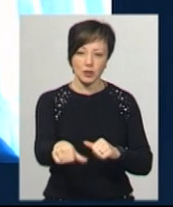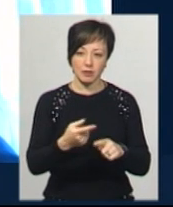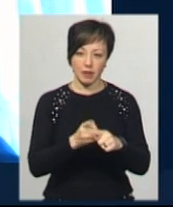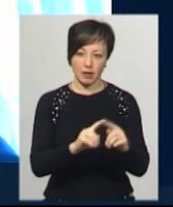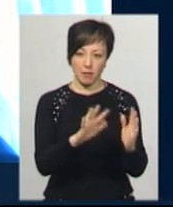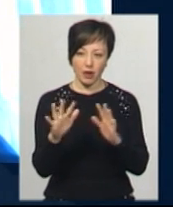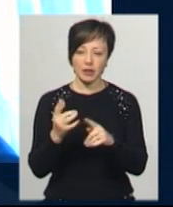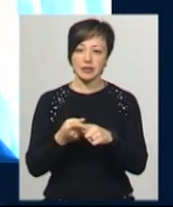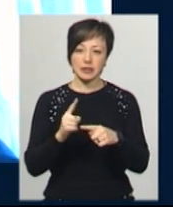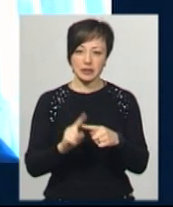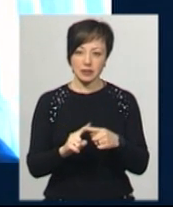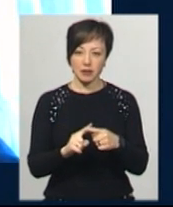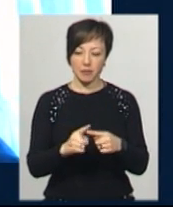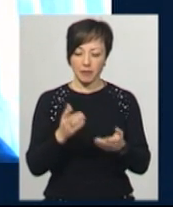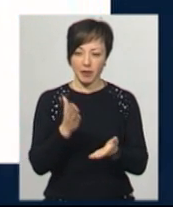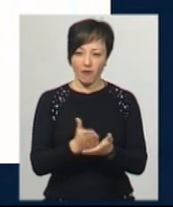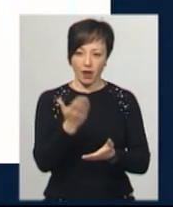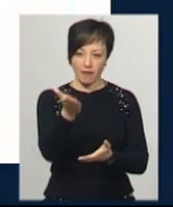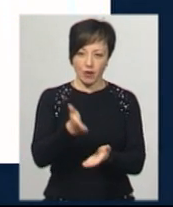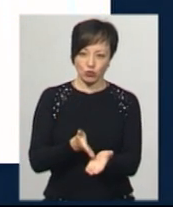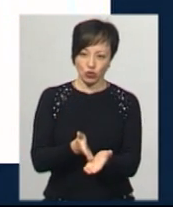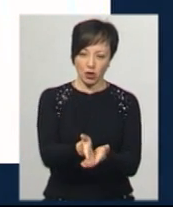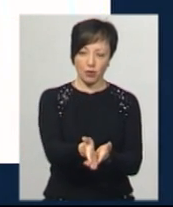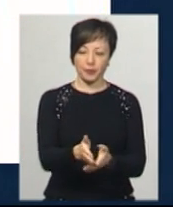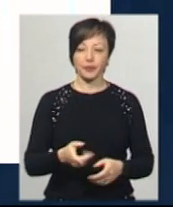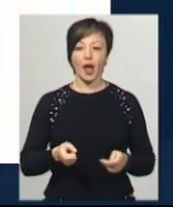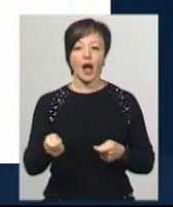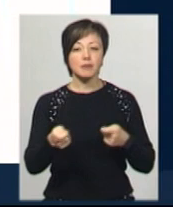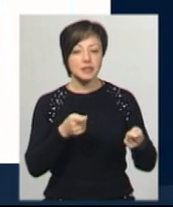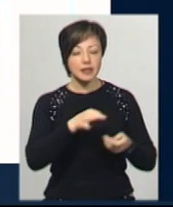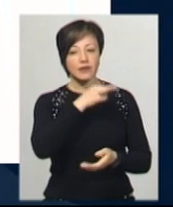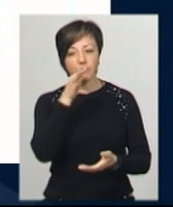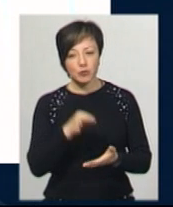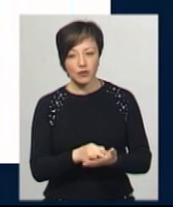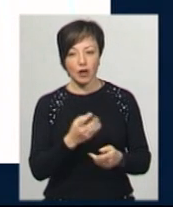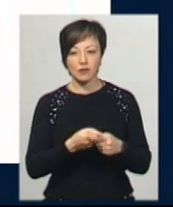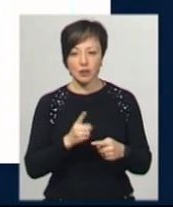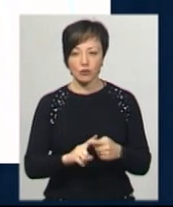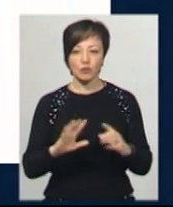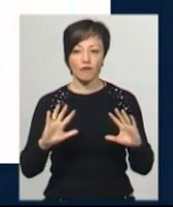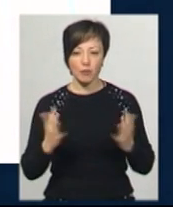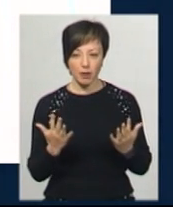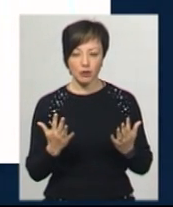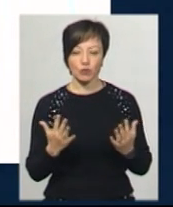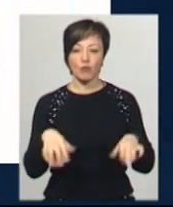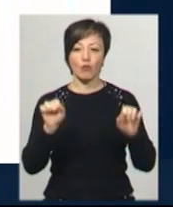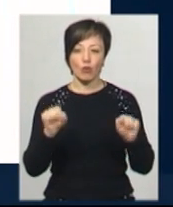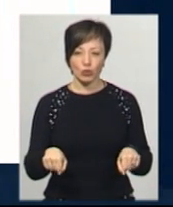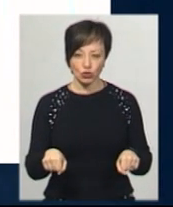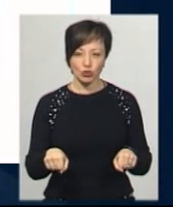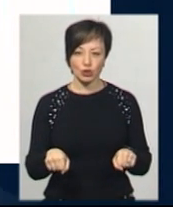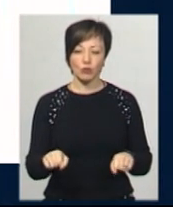парком. І цей парк виключно перебуває на вашому шляху. Адміністративна відповідальність, в даному випадку, може